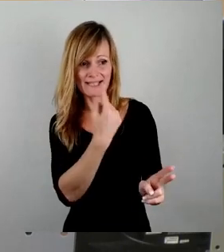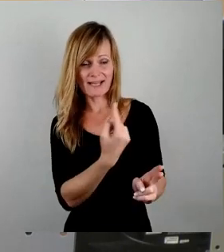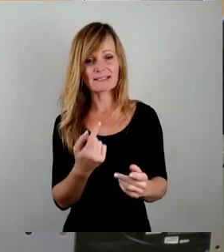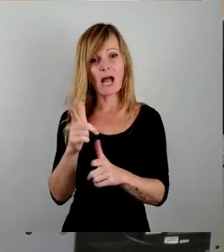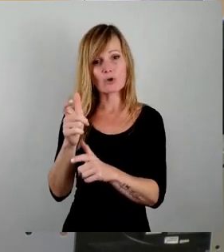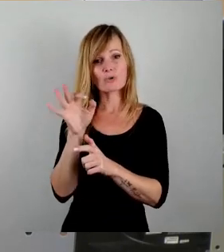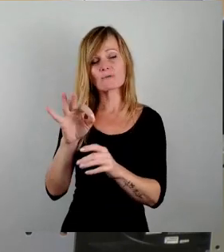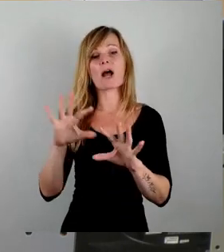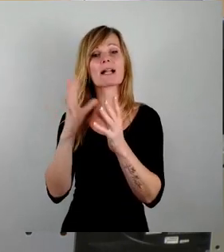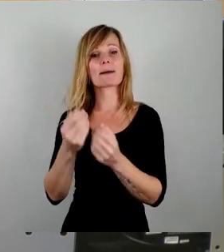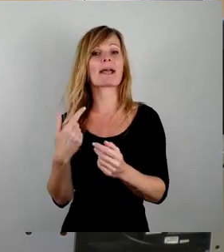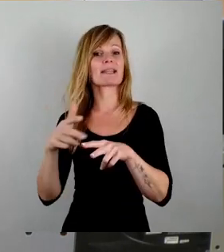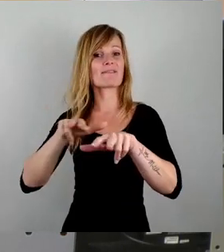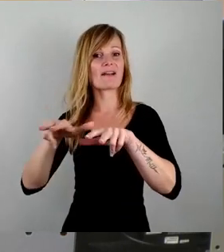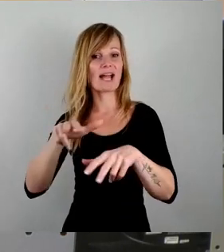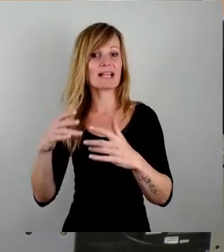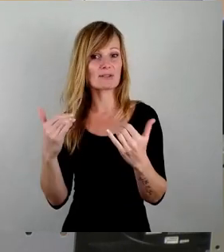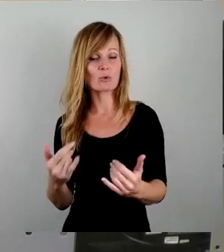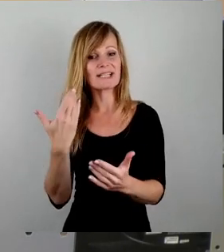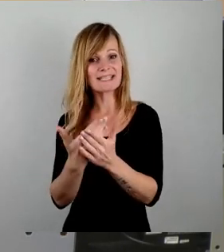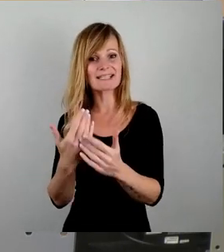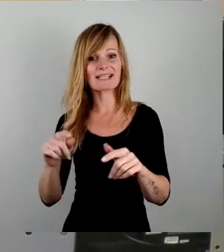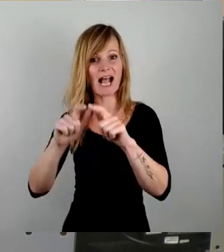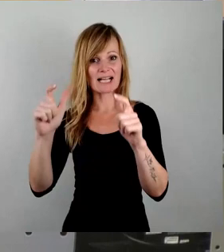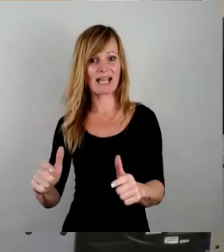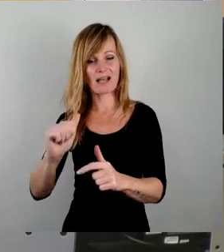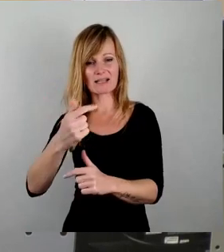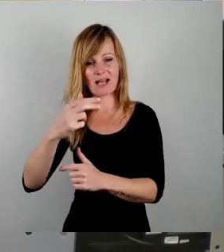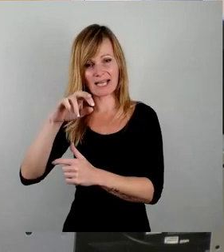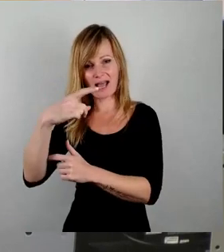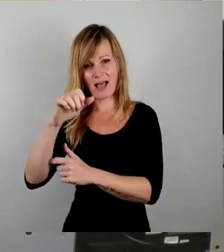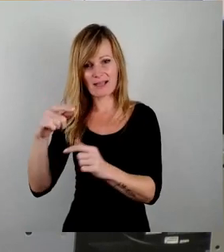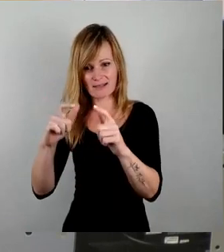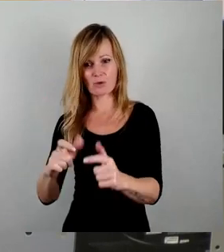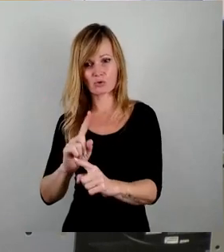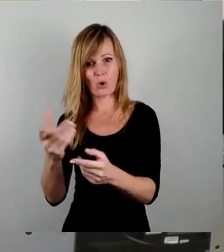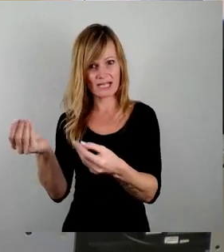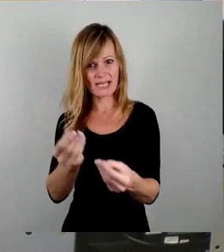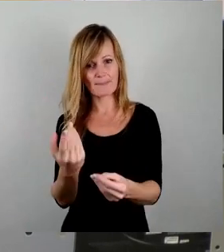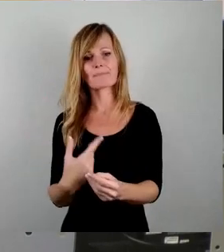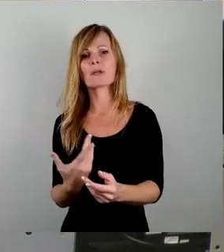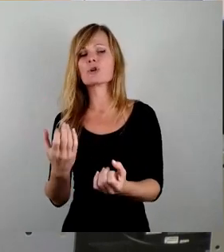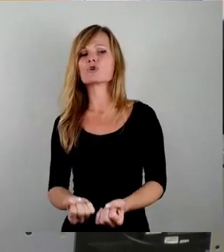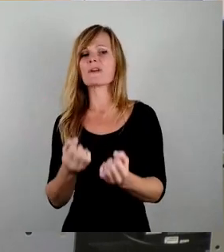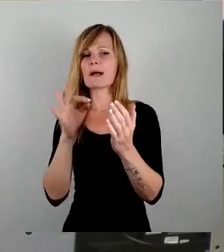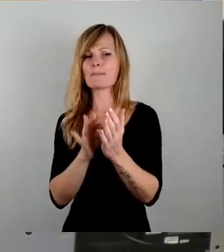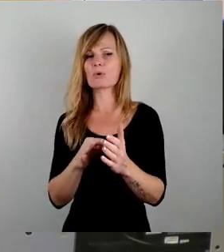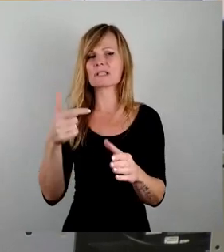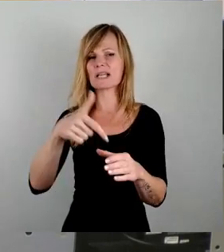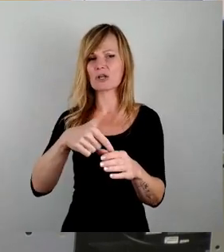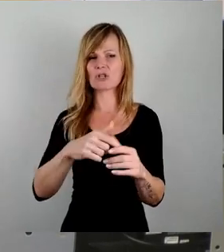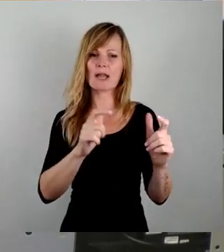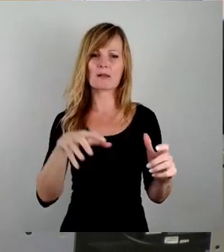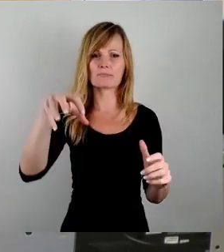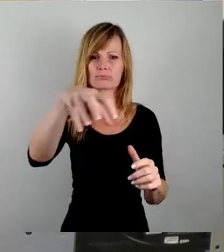allgemeine Verwaltung, nämlich, dass es ein solches Aggregat geben soll, ergänzt um entsprechende Schwerpunkt-Tankstellen. Was fehlt, ist der konkrete